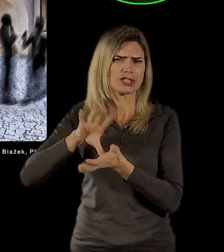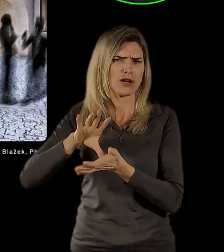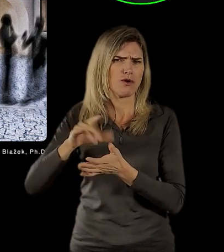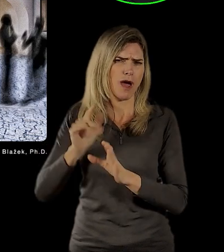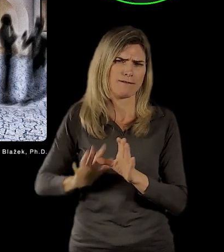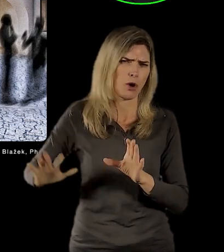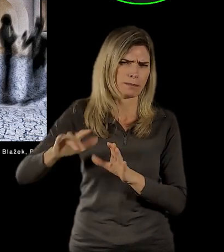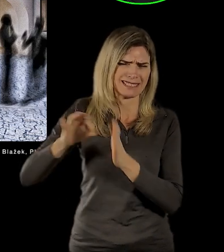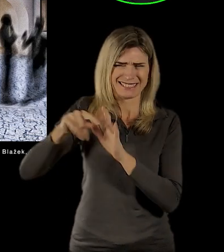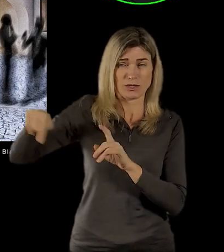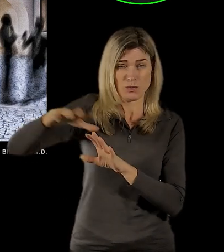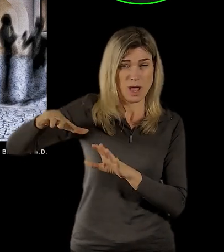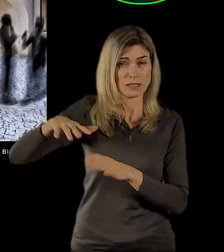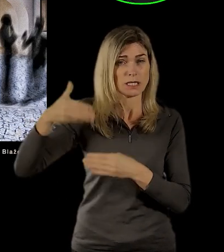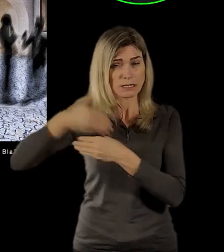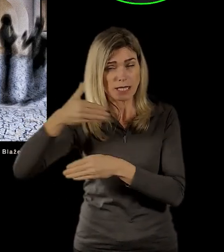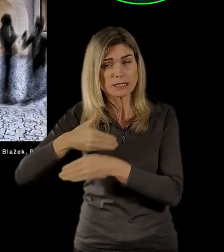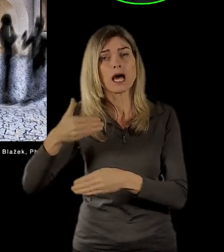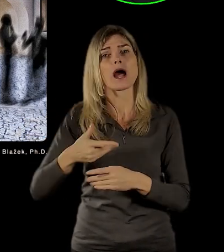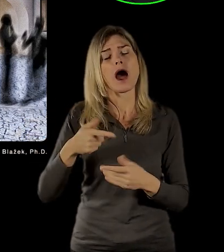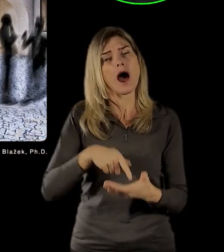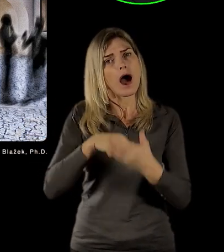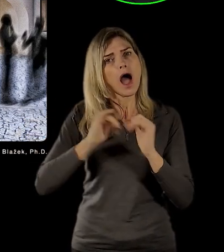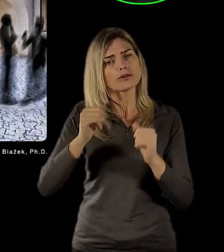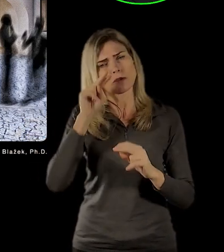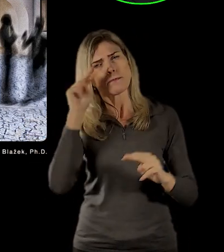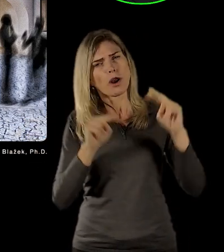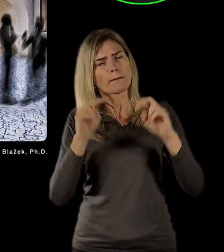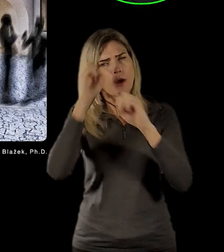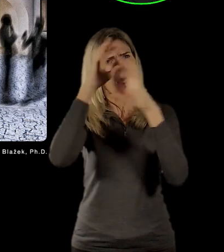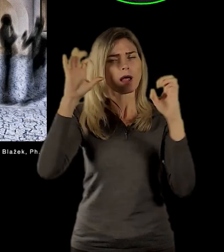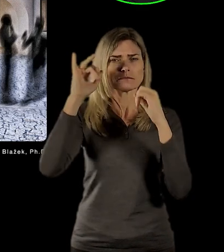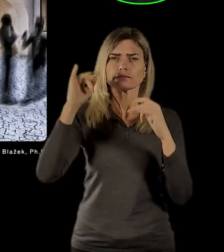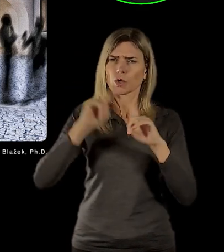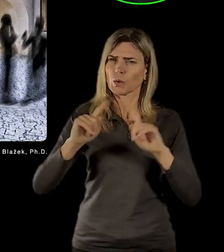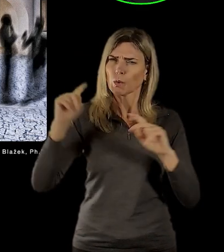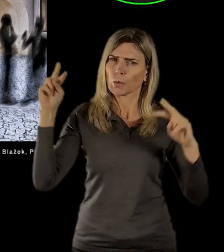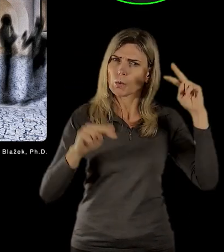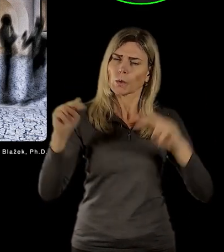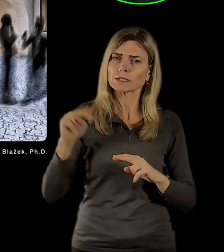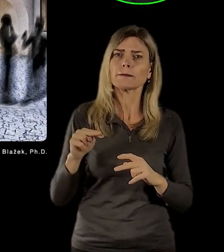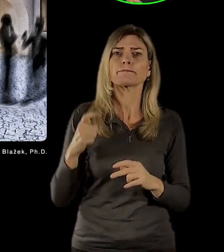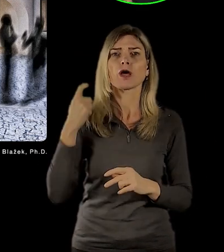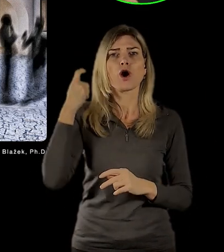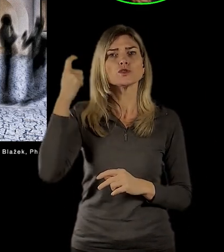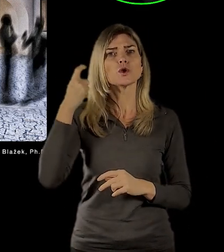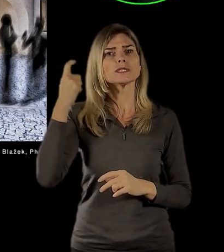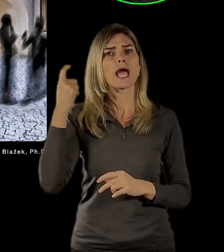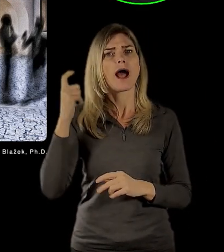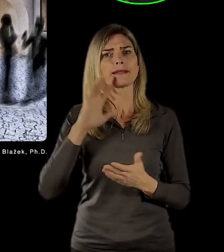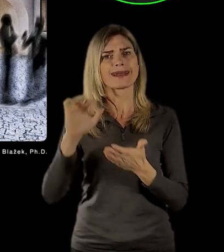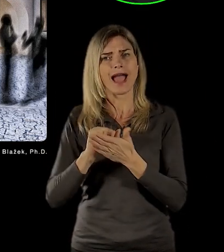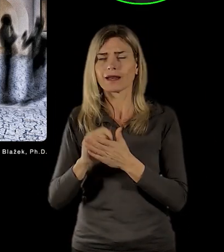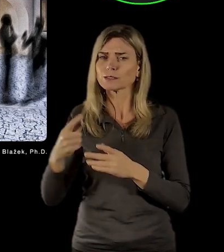a také nám pomáhá vyprávět téma propagandy socialistického realismu a jeho